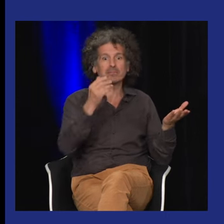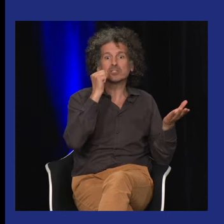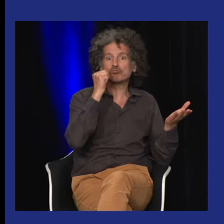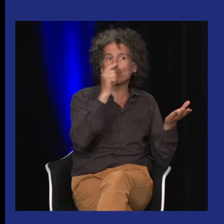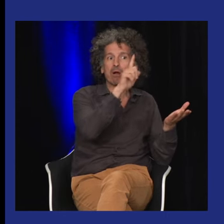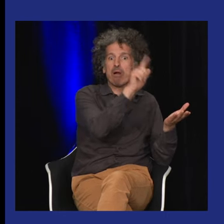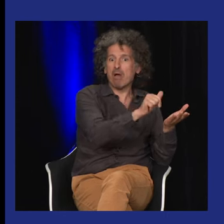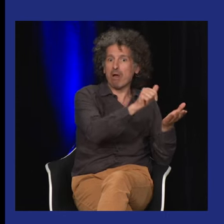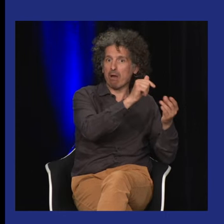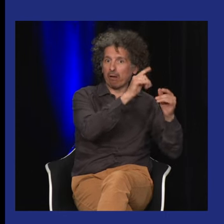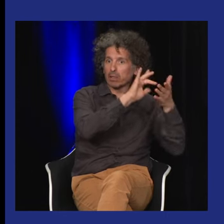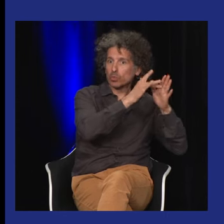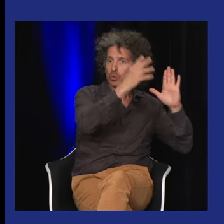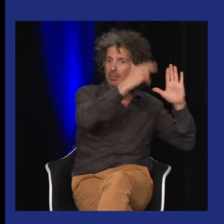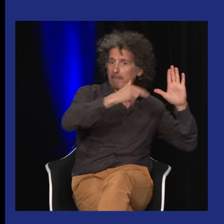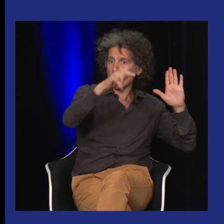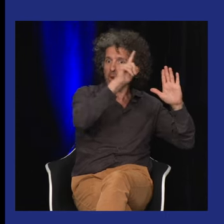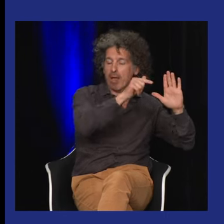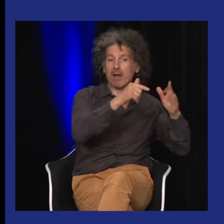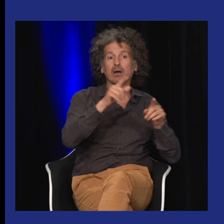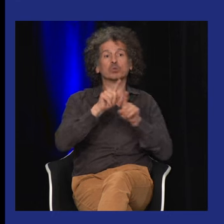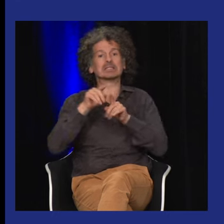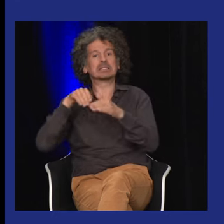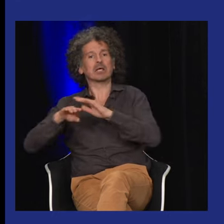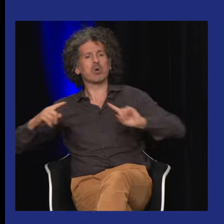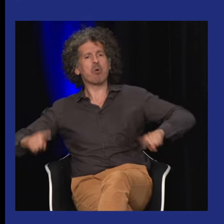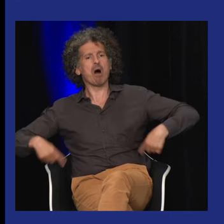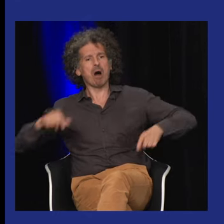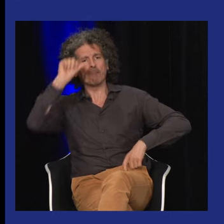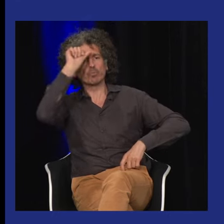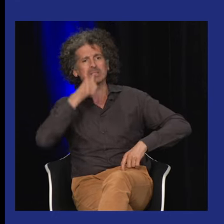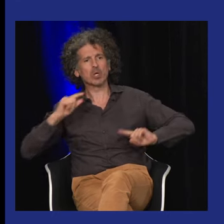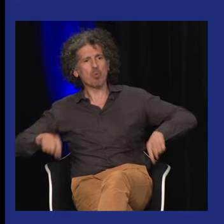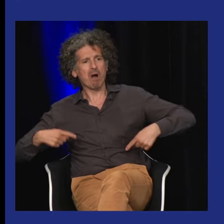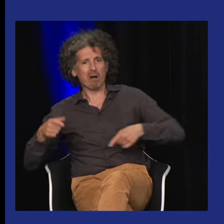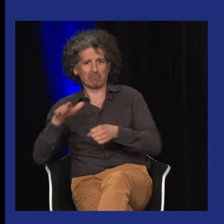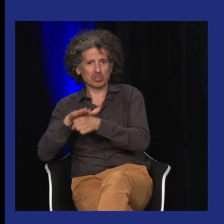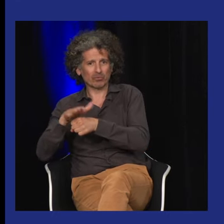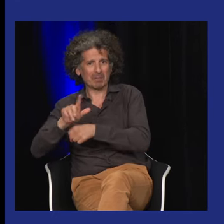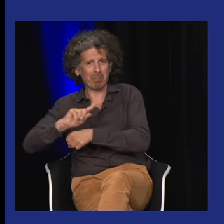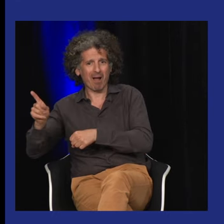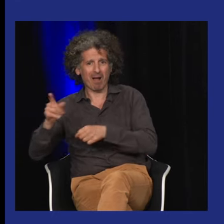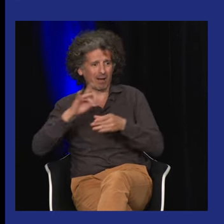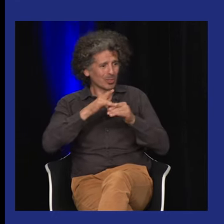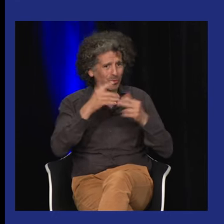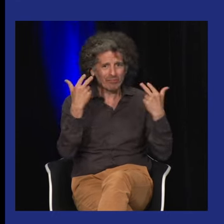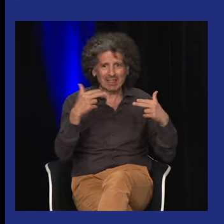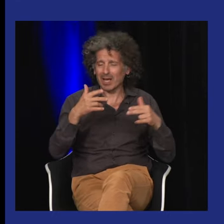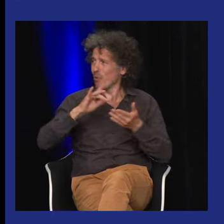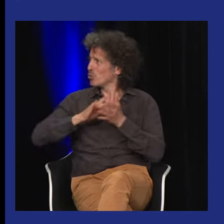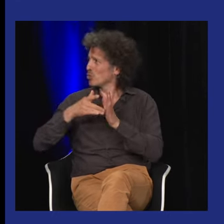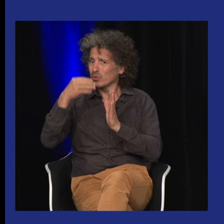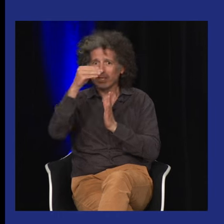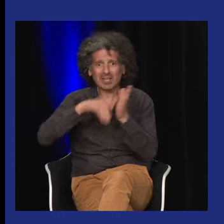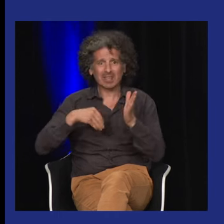est-ce qu'on pourrait avoir un endroit il y a des choses à l'Institut National des Jeunes Sourds quelques tableaux il a le musée de Louan aussi mais ça